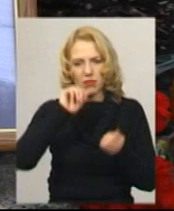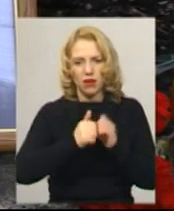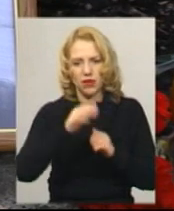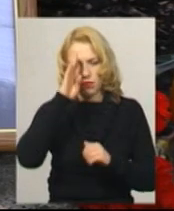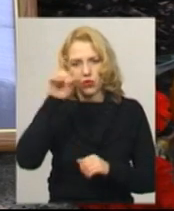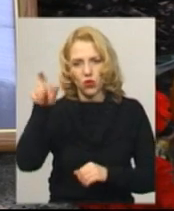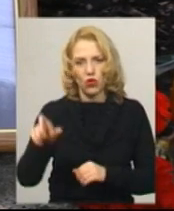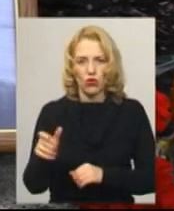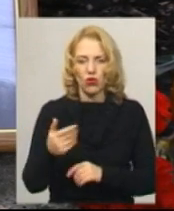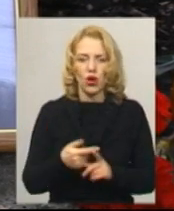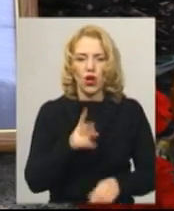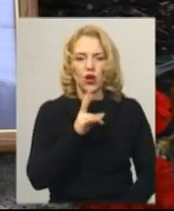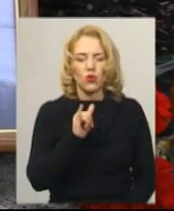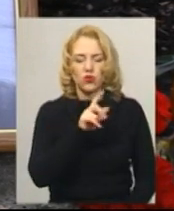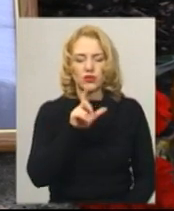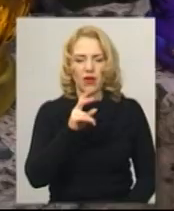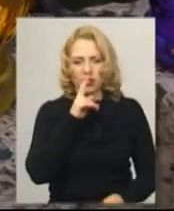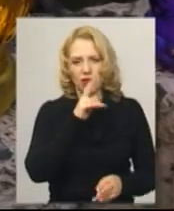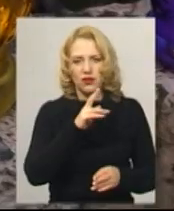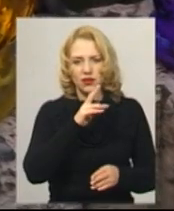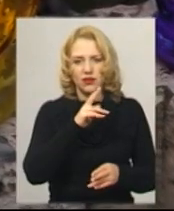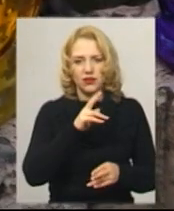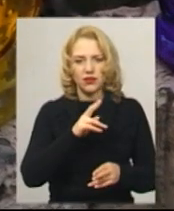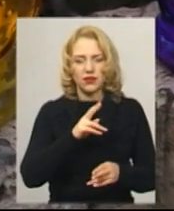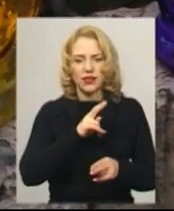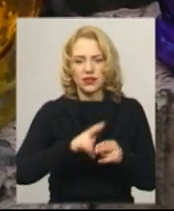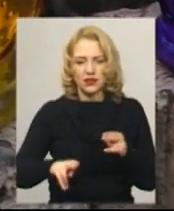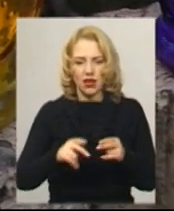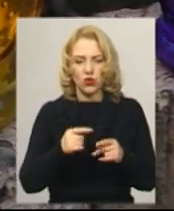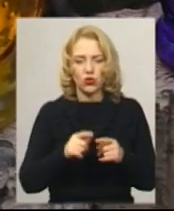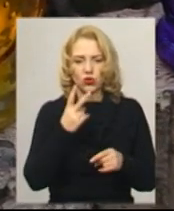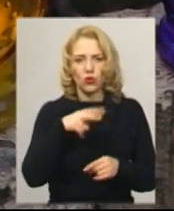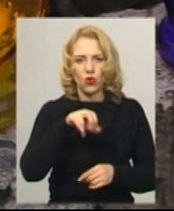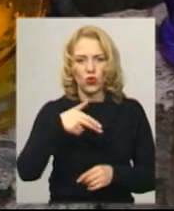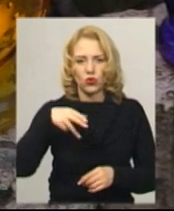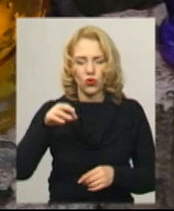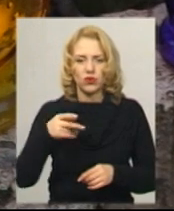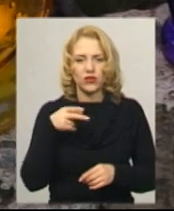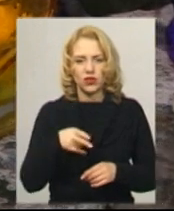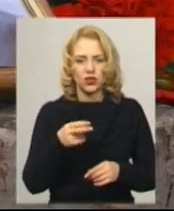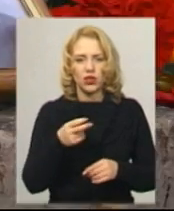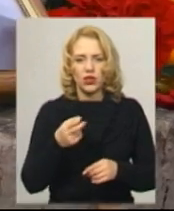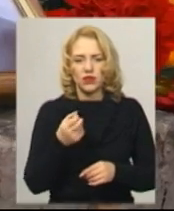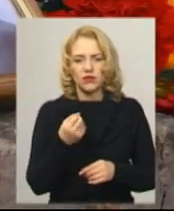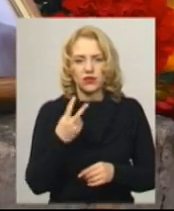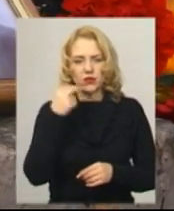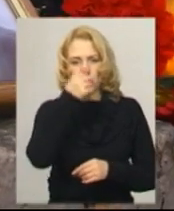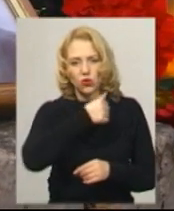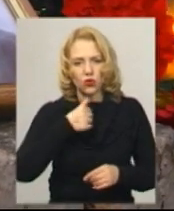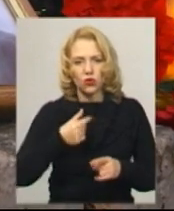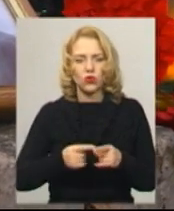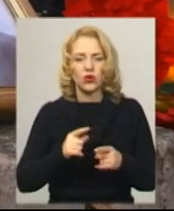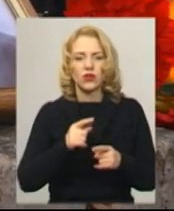Андрія Кузьменка настало 2 люту 2015 року. Співак загинув у ДТП, повертаючись к Кривого Рогу. Андрій Гюменний,